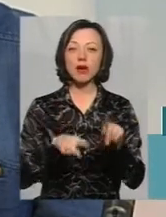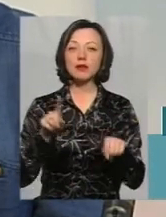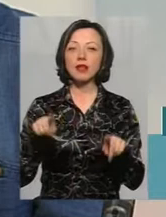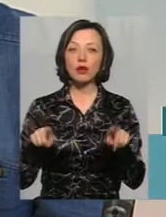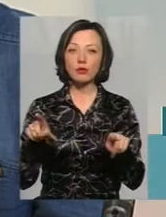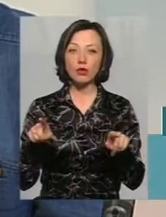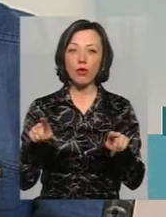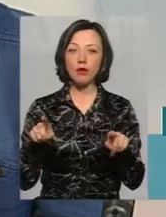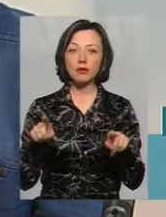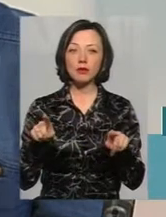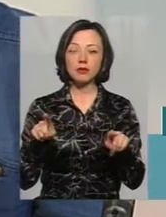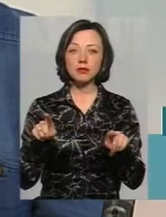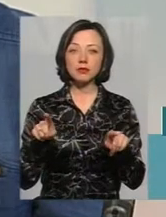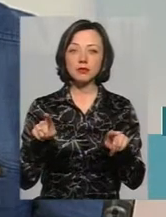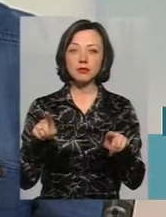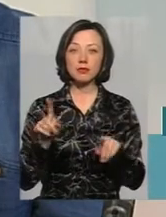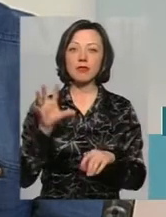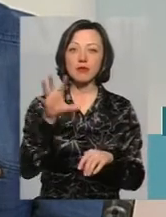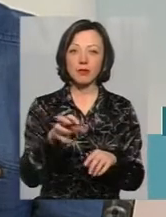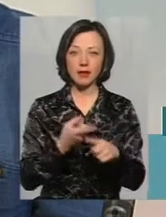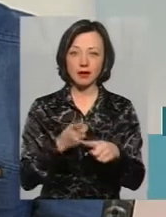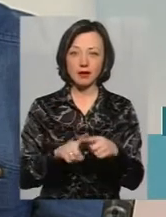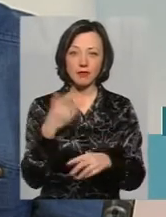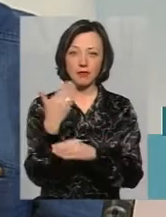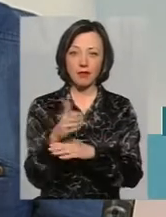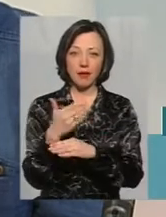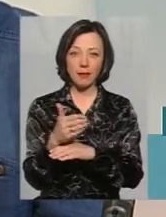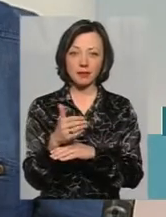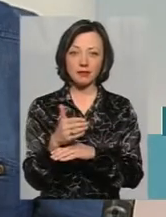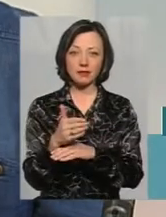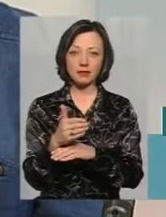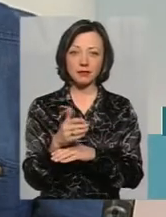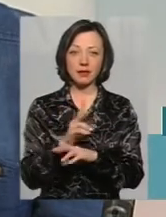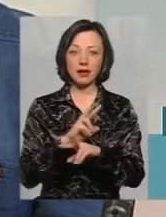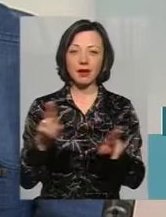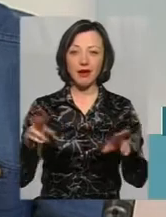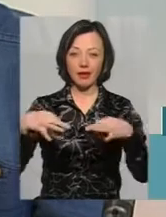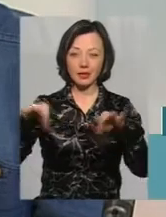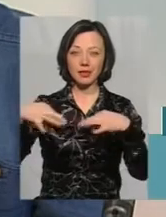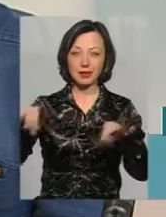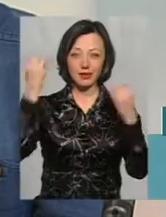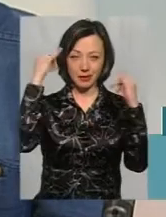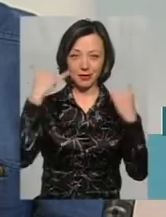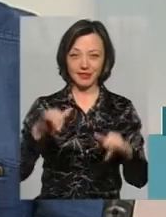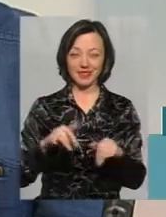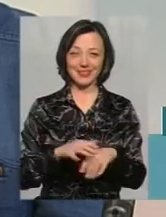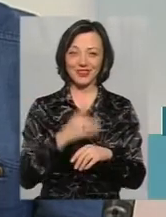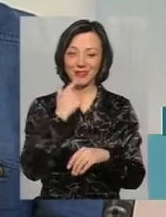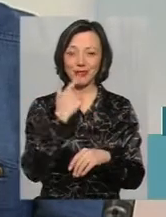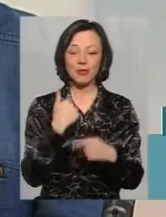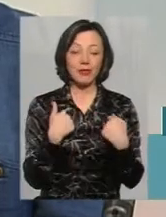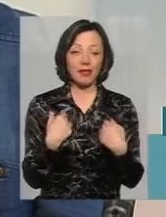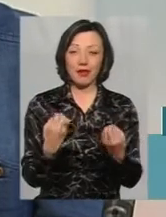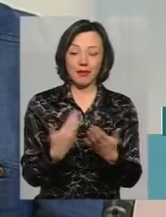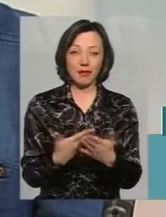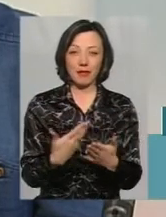кидається на цей прапор, як особи на великої рогатої худоби на червону ганчірку. Мене,